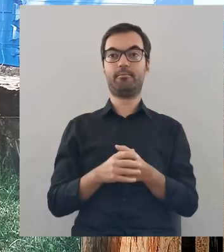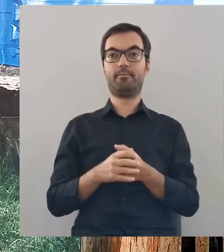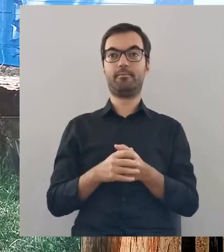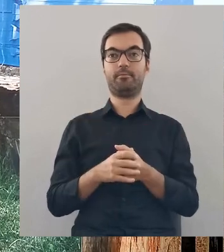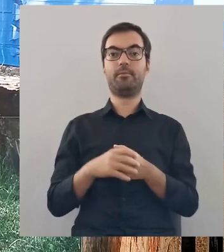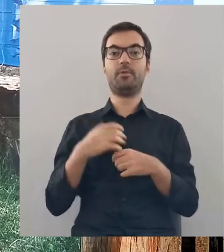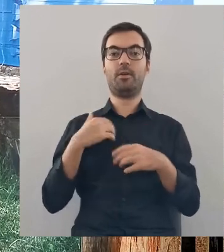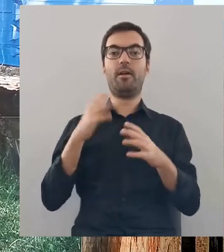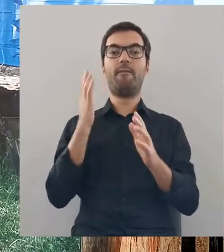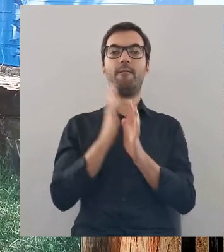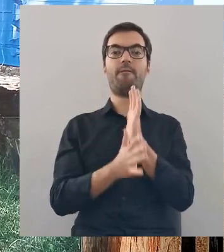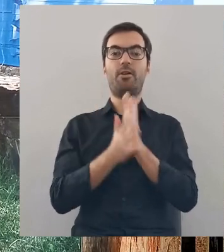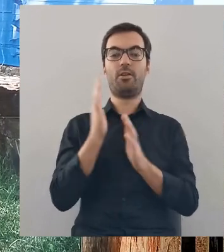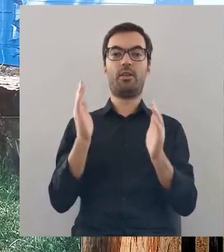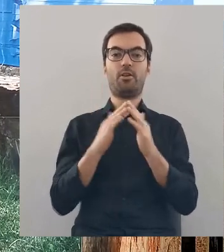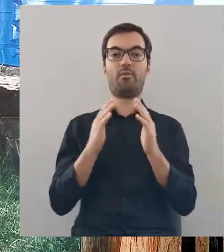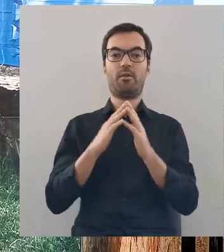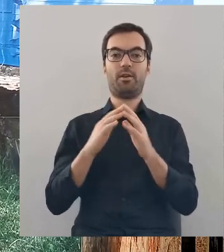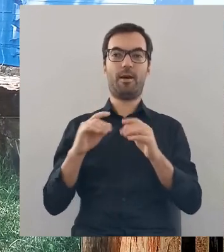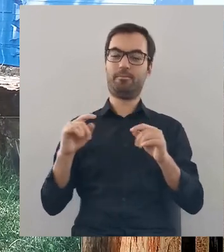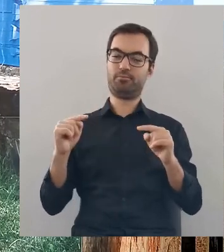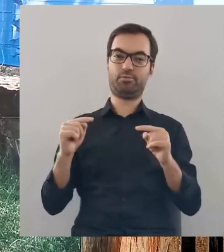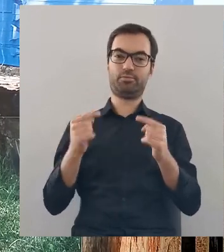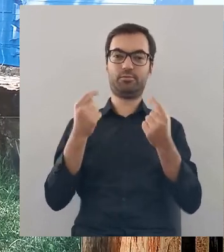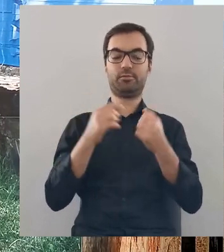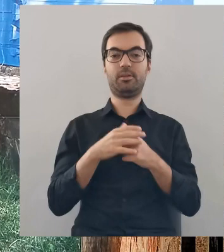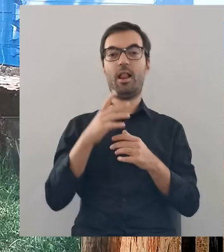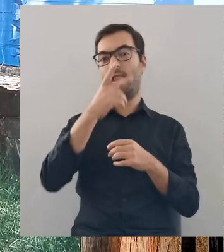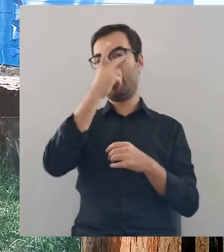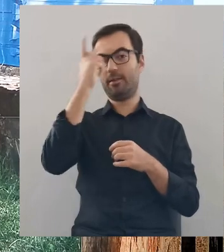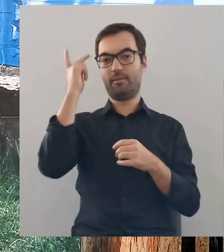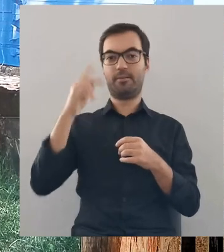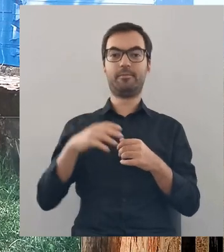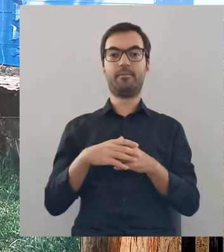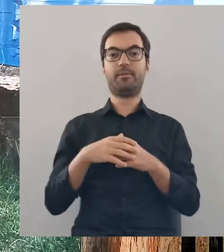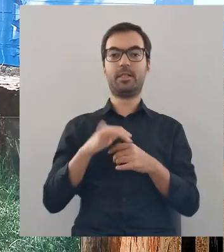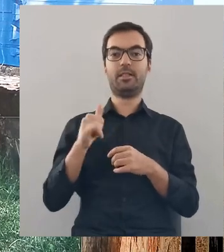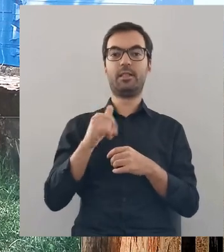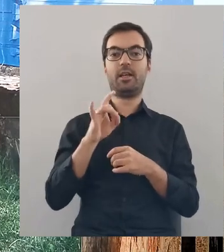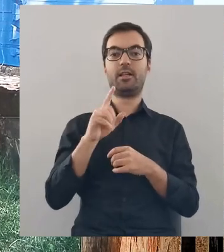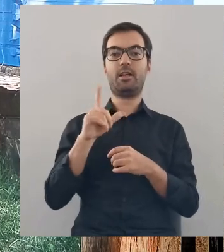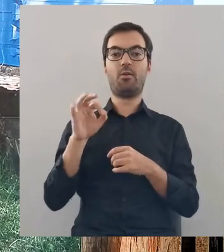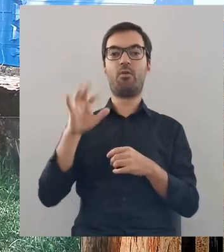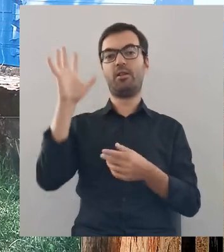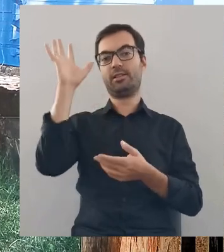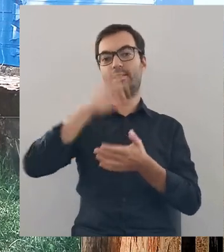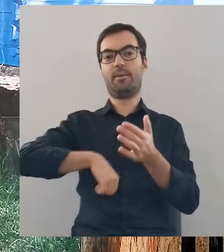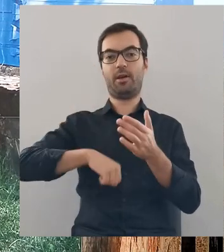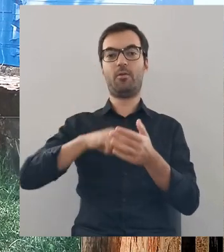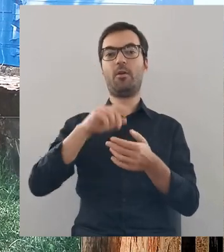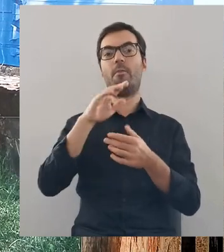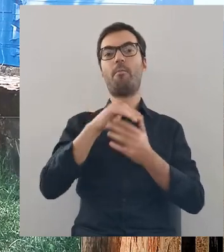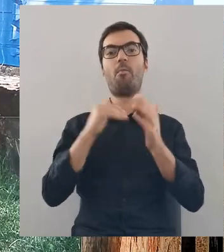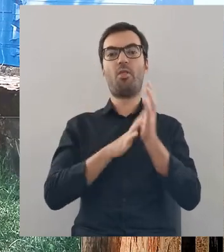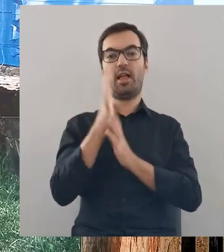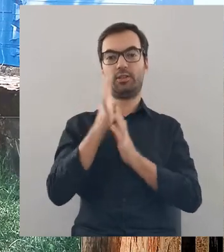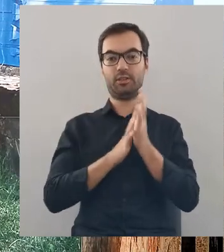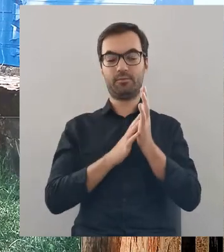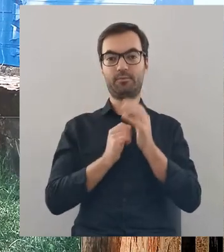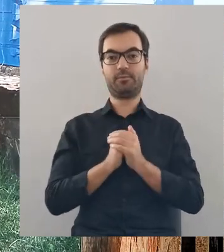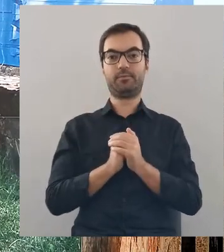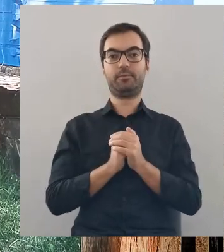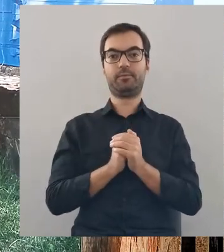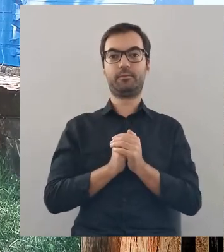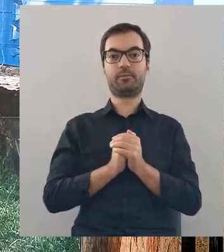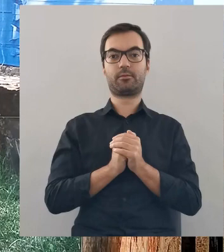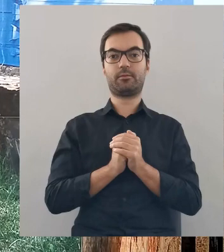wybuchła wojna domowa na Litwie. No i wtedy Jagiełło odebrał Witoldowi pod lasie,